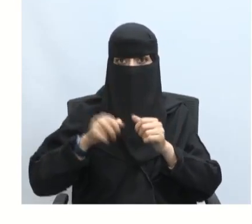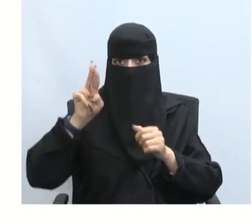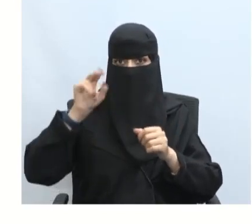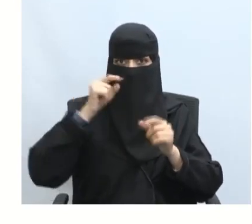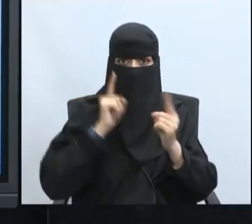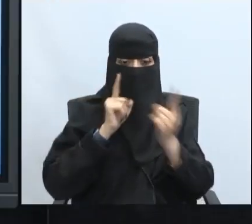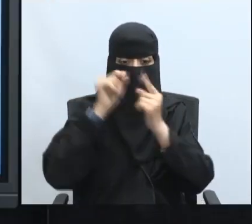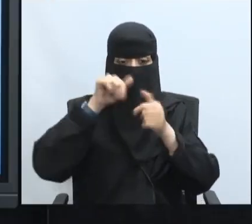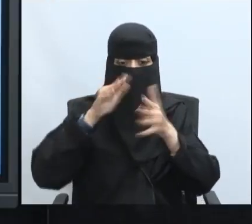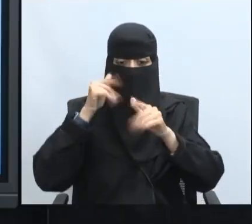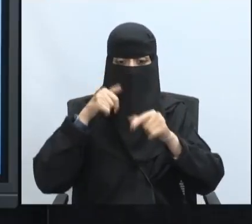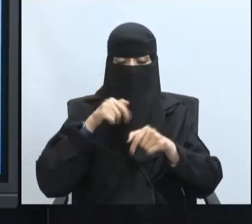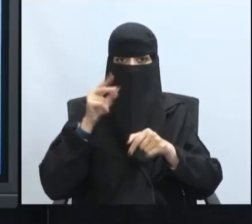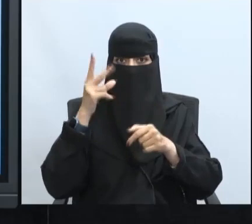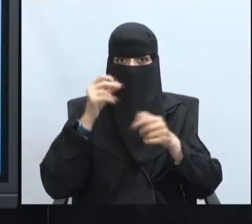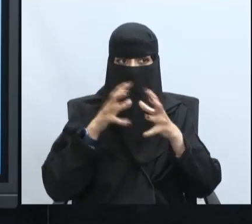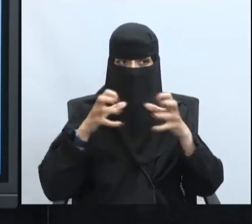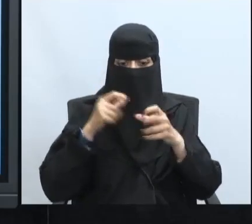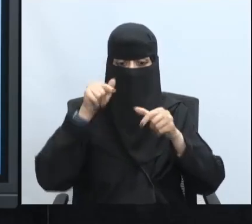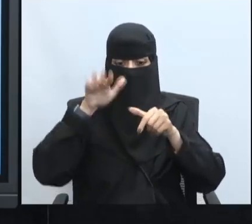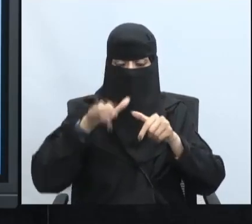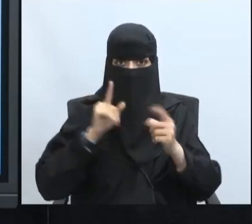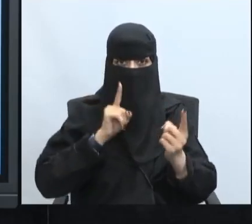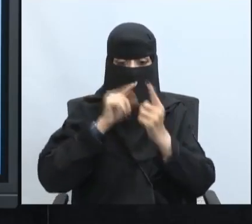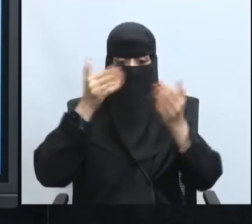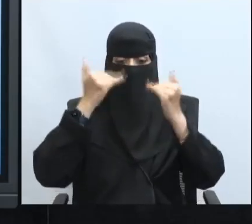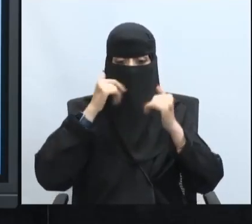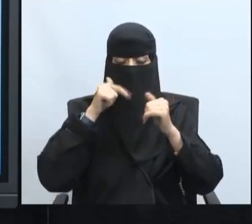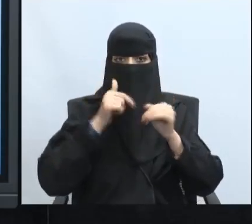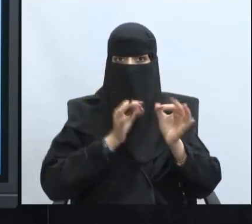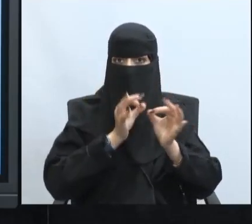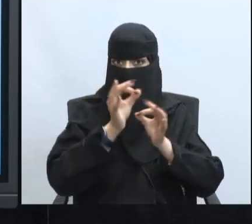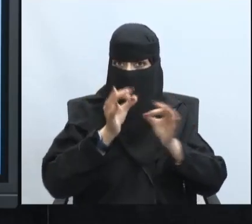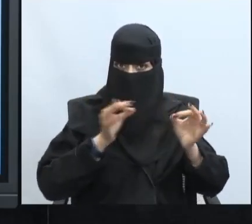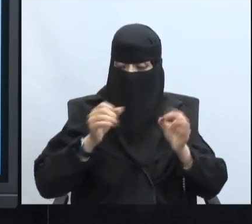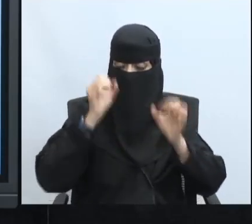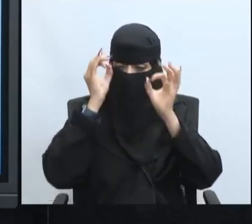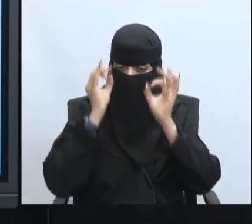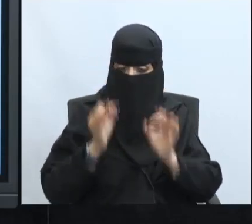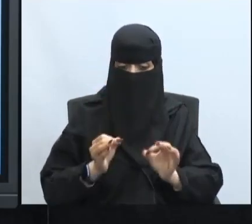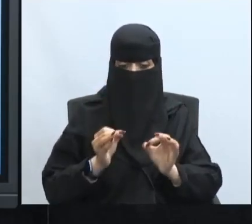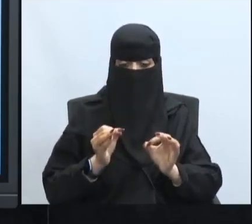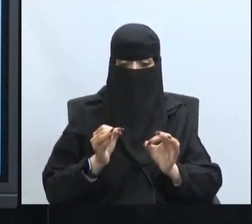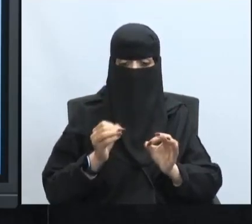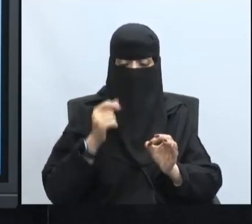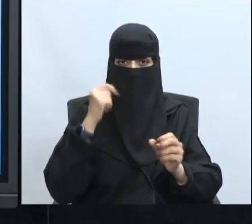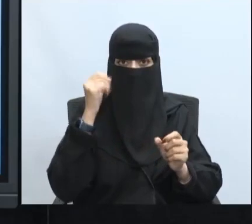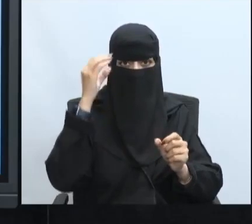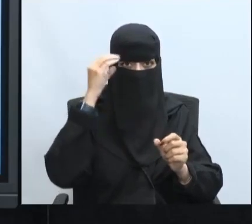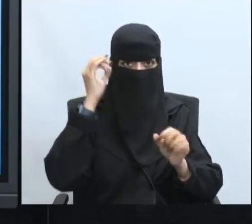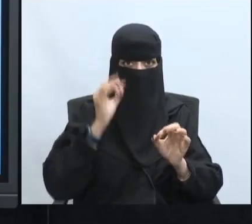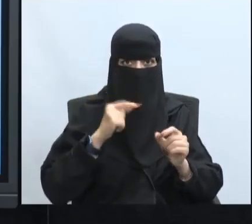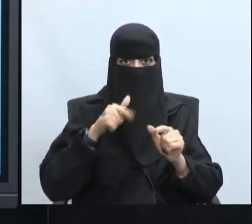الموقف ثانيا تحليل هذا الموقف ودراسته ثالثا التخطيط